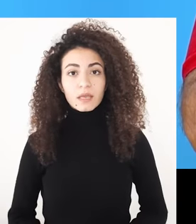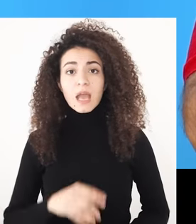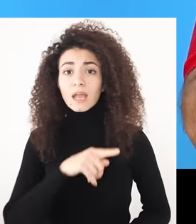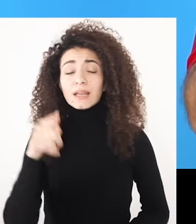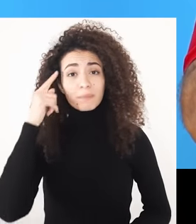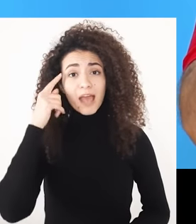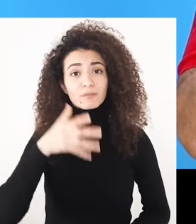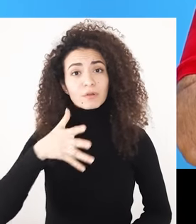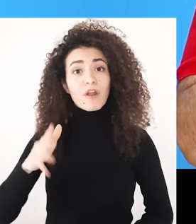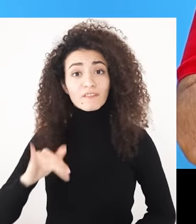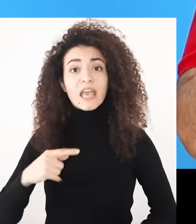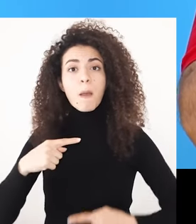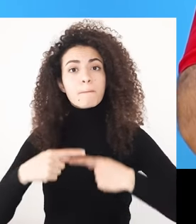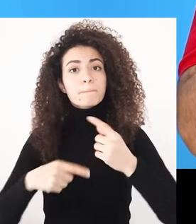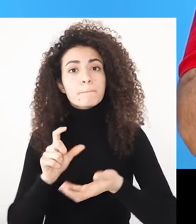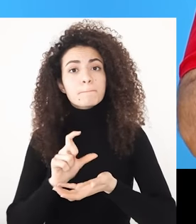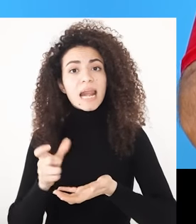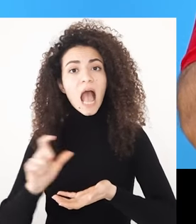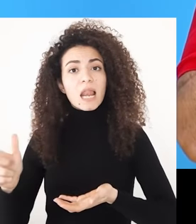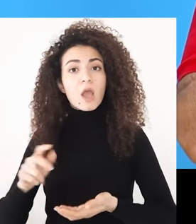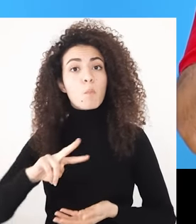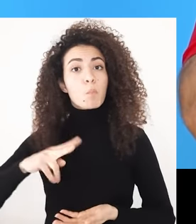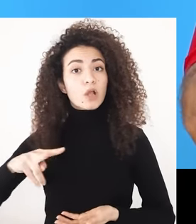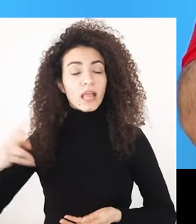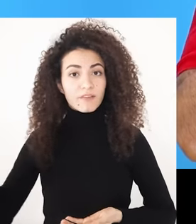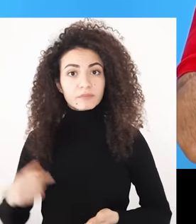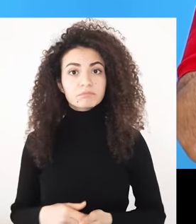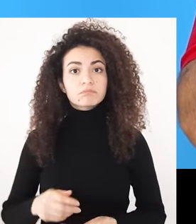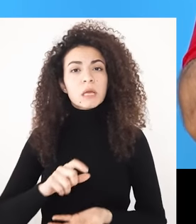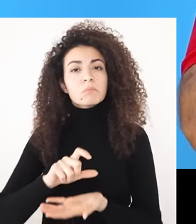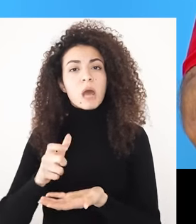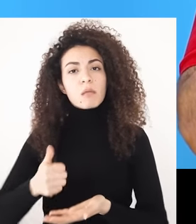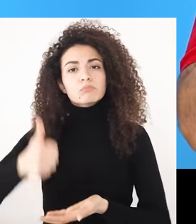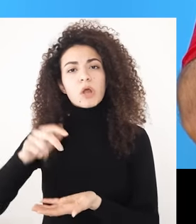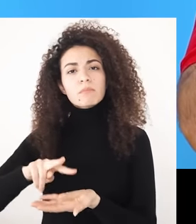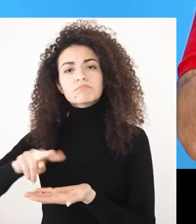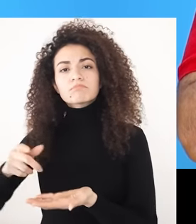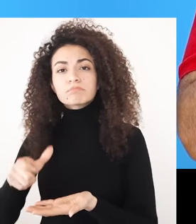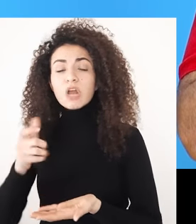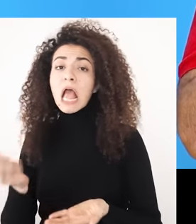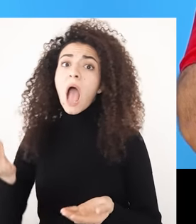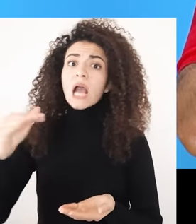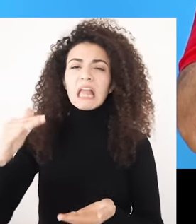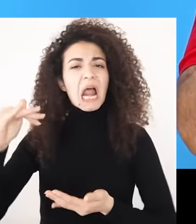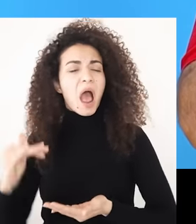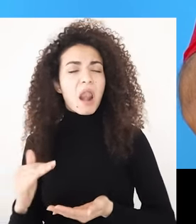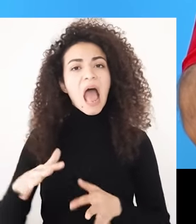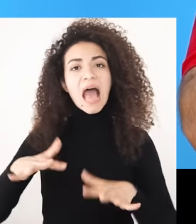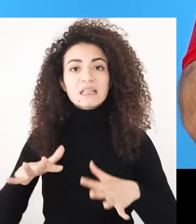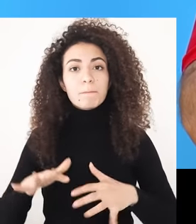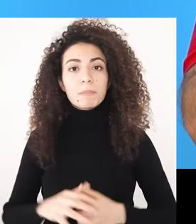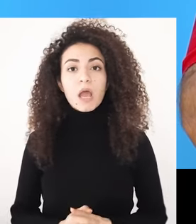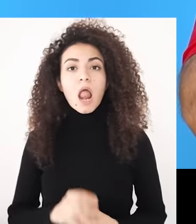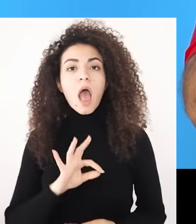منعرف أن الطفل بيمر بعدة مراحل وبيتخطاها بمستوى متفاوت من النجاح بناء على معطيات عديدة وصولاً لتكوين